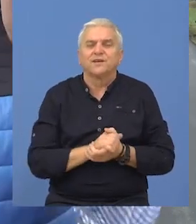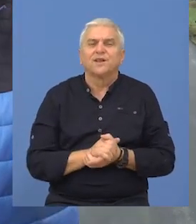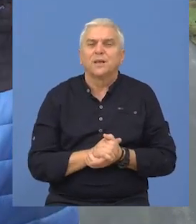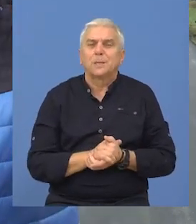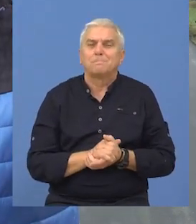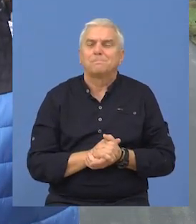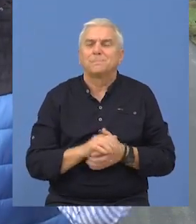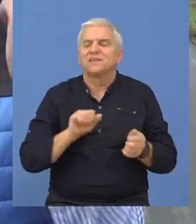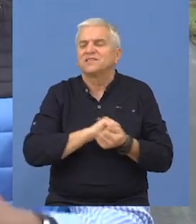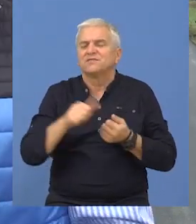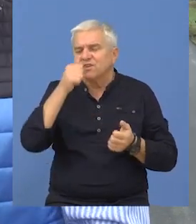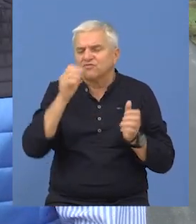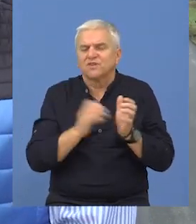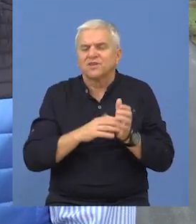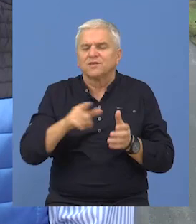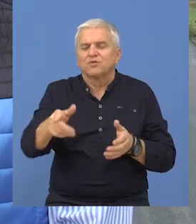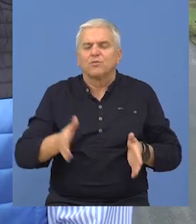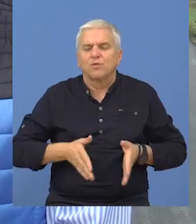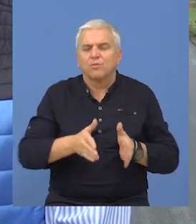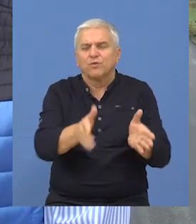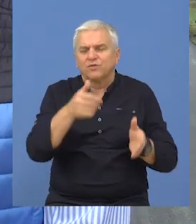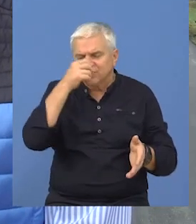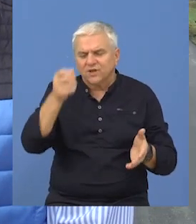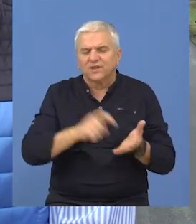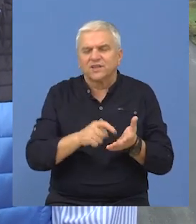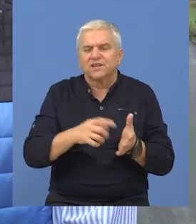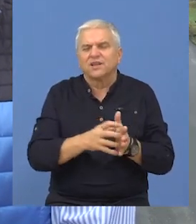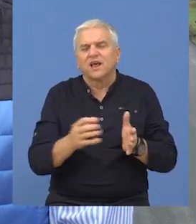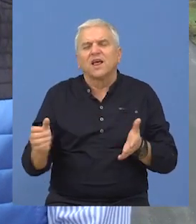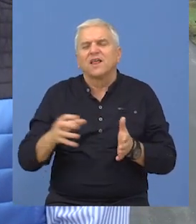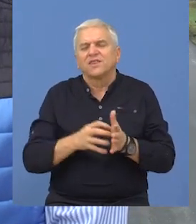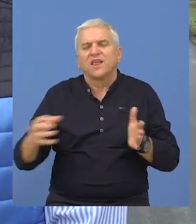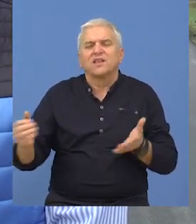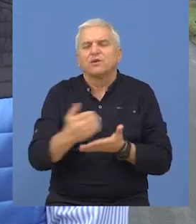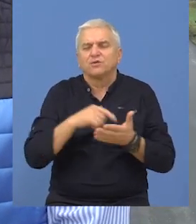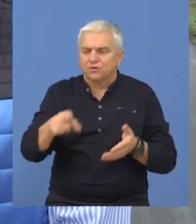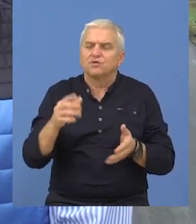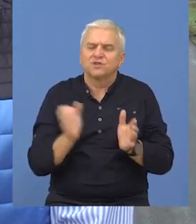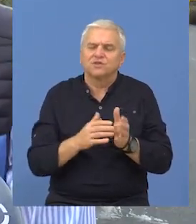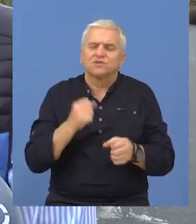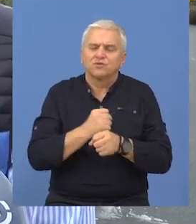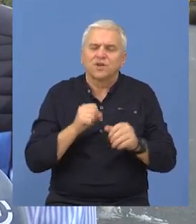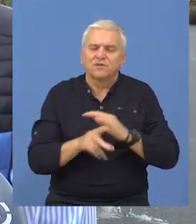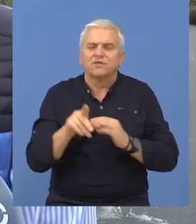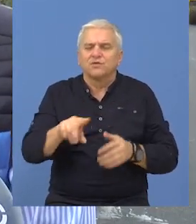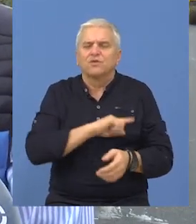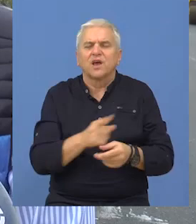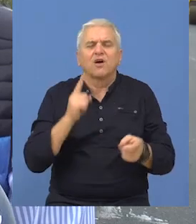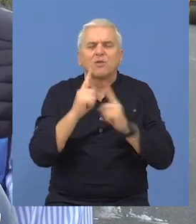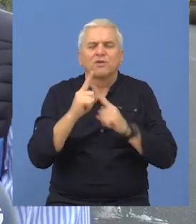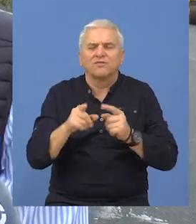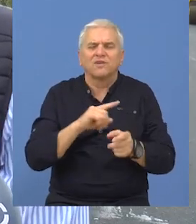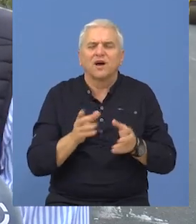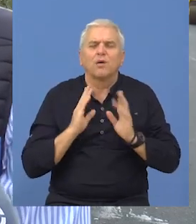homogenih deonica. Sve što je potrebno na ovom putu i što zahteva dalje korišćenje tog puta, to će se uraditi. Ovo je jedan od